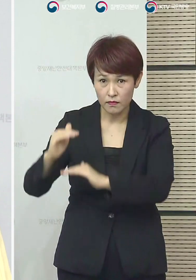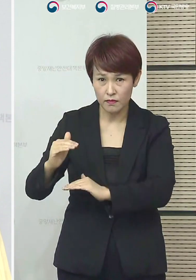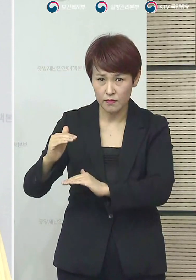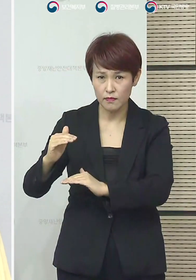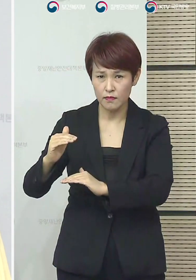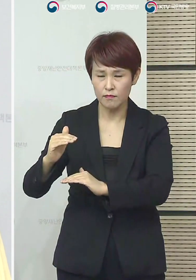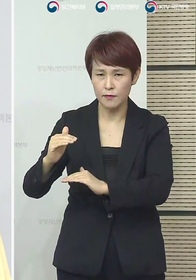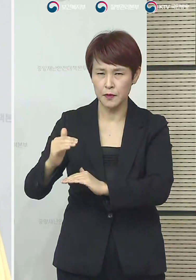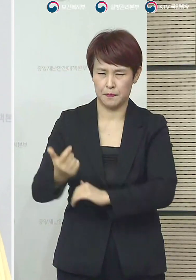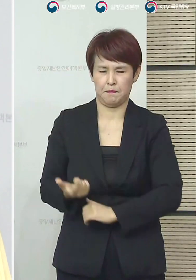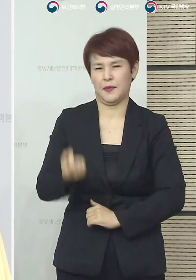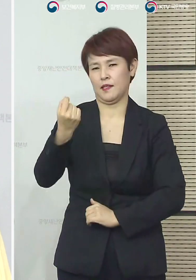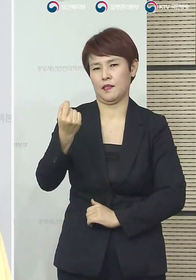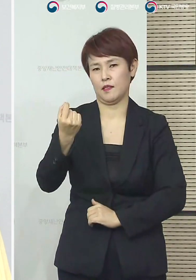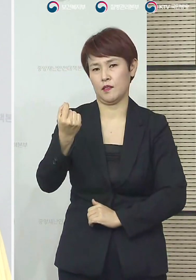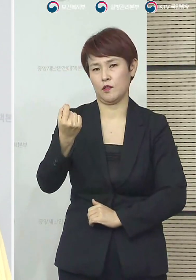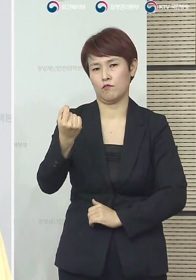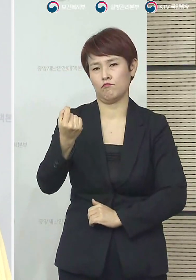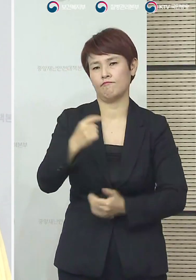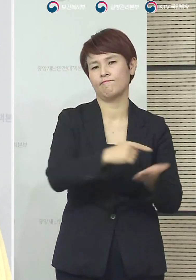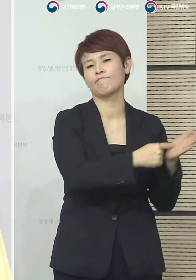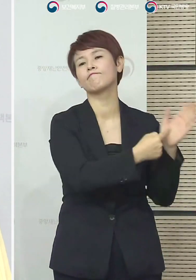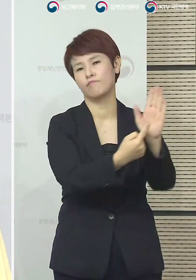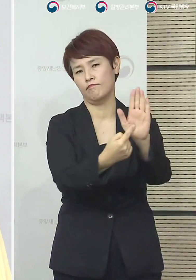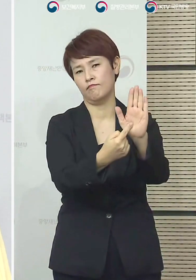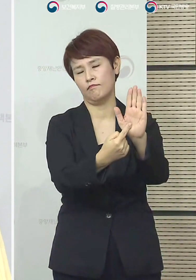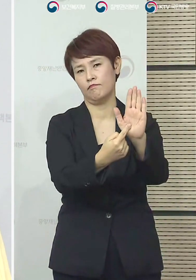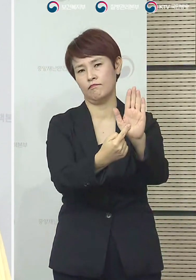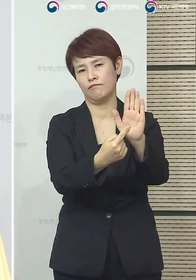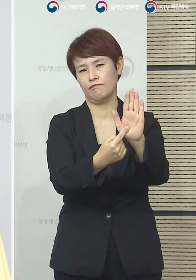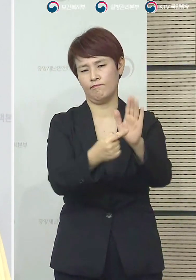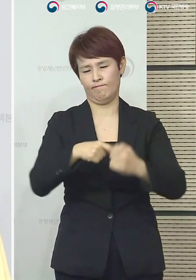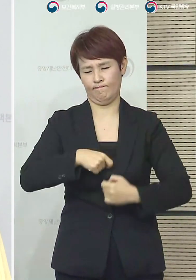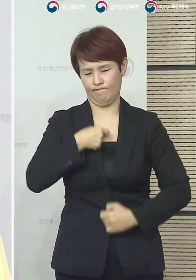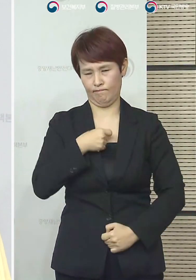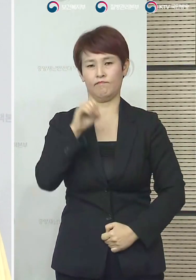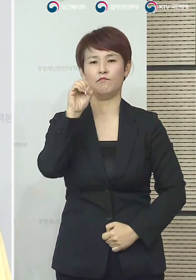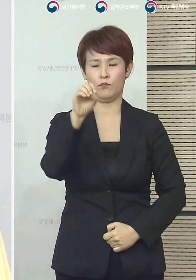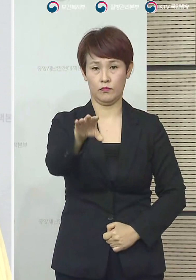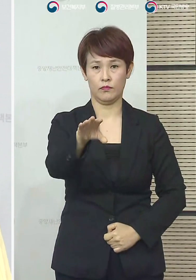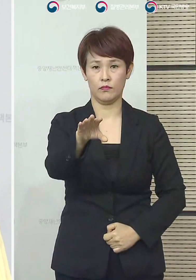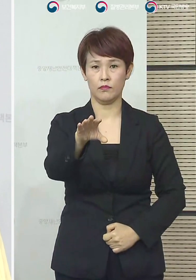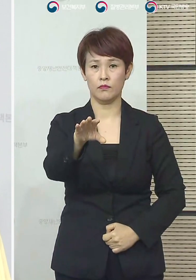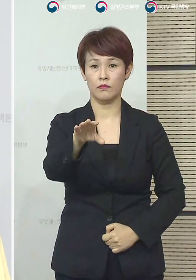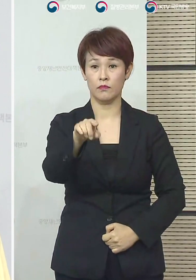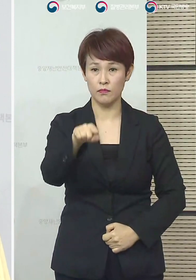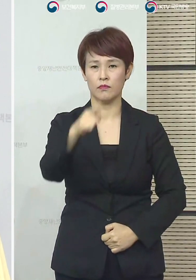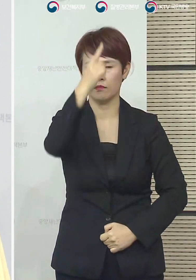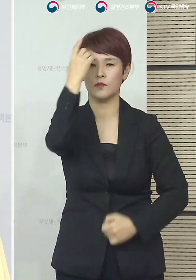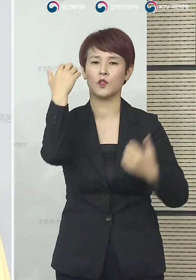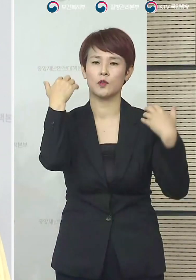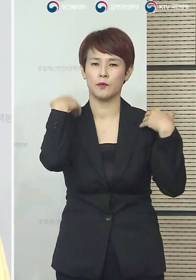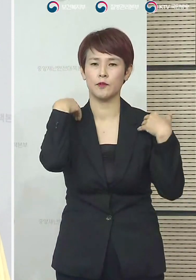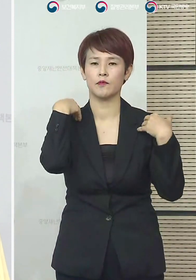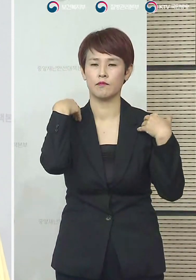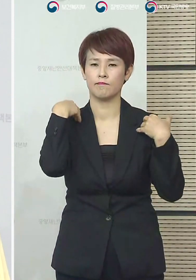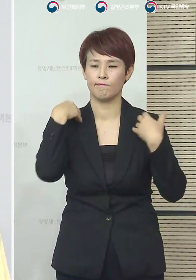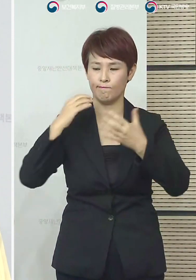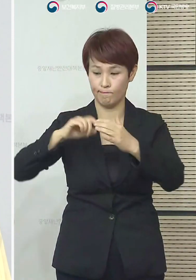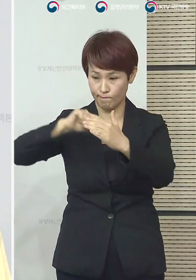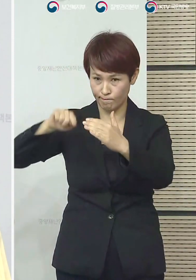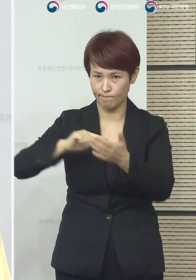최대한 신속하게 공개한다. 그리고 투명하게 공개한다. 이것이 정부 내의 일관된